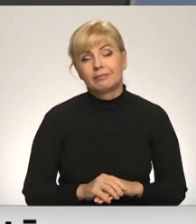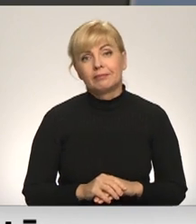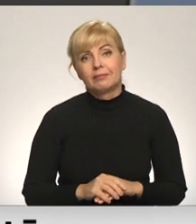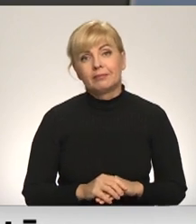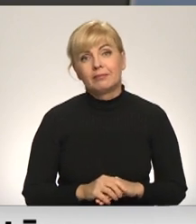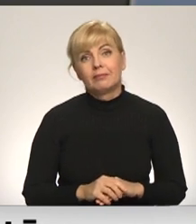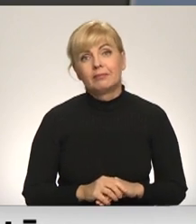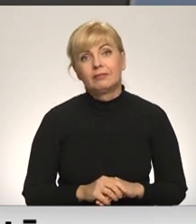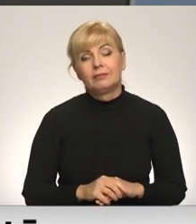Sperševic, Speciāla Latvijas televīzijai.